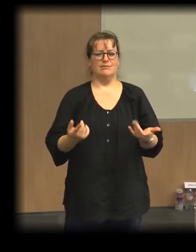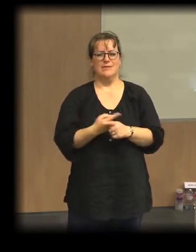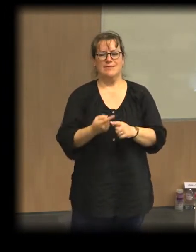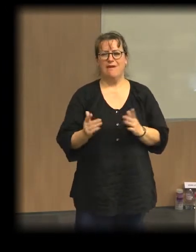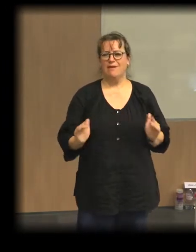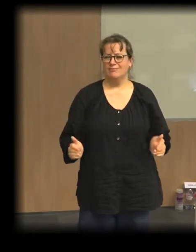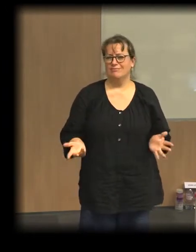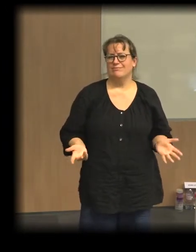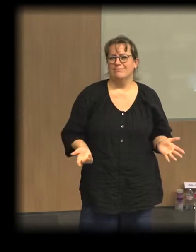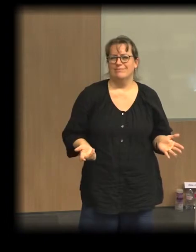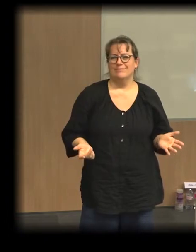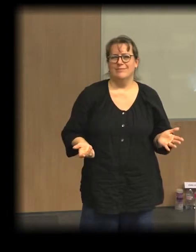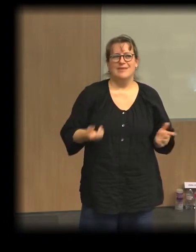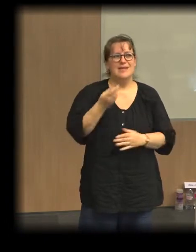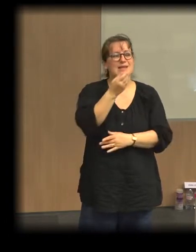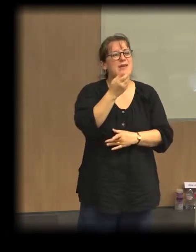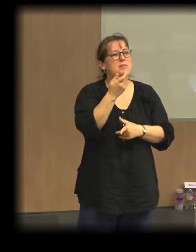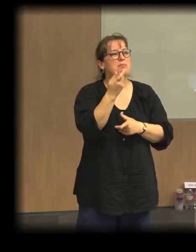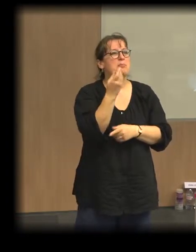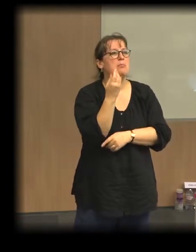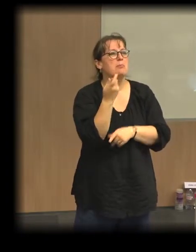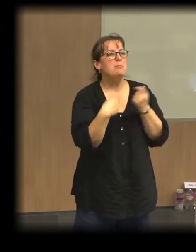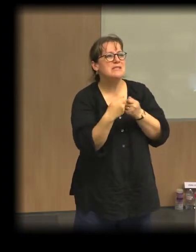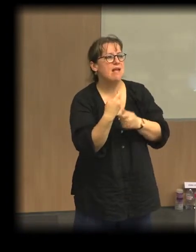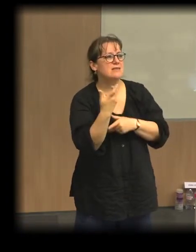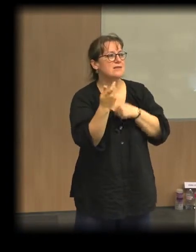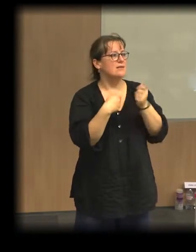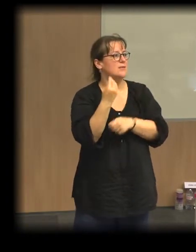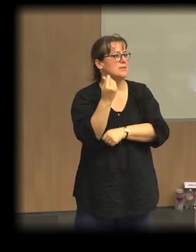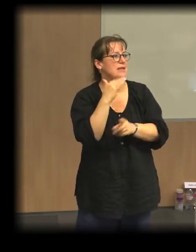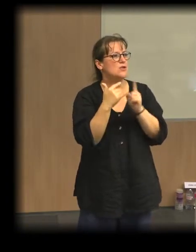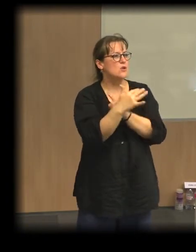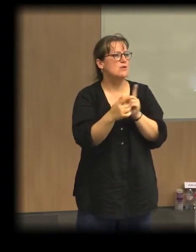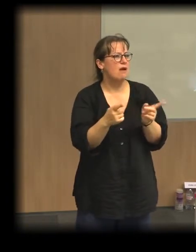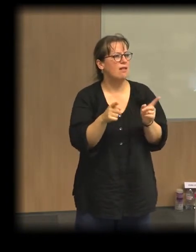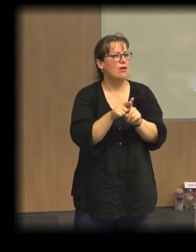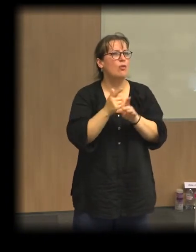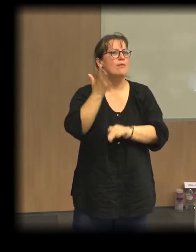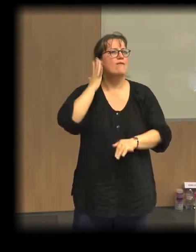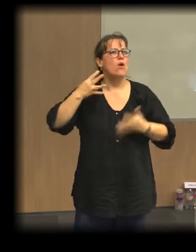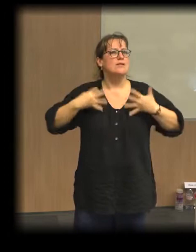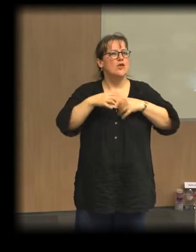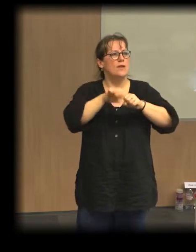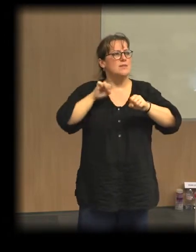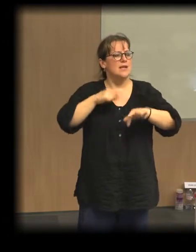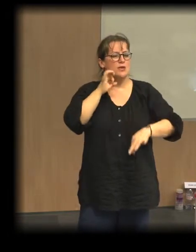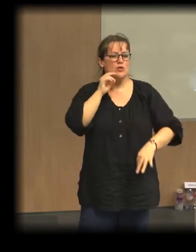ce modèle du social business, c'est qu'on en revient au XIXe siècle à travers l'idée que c'est l'action